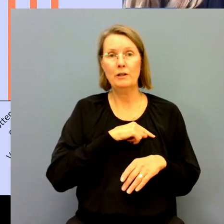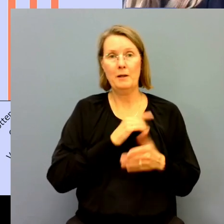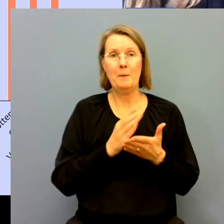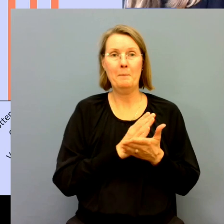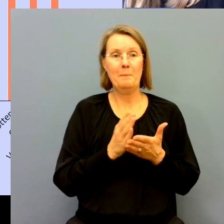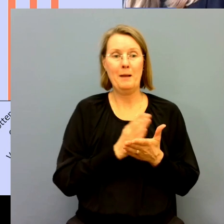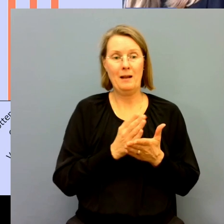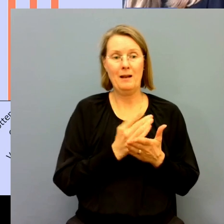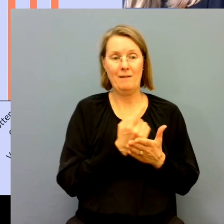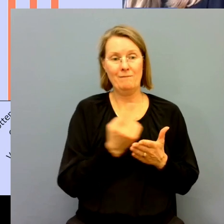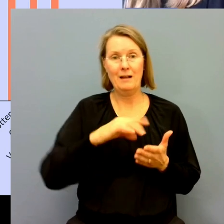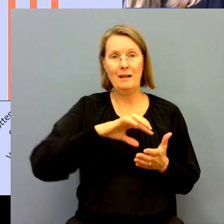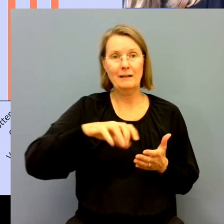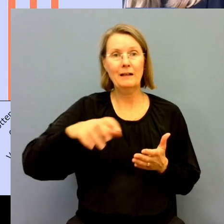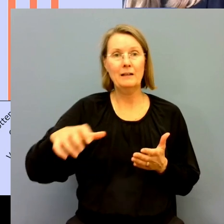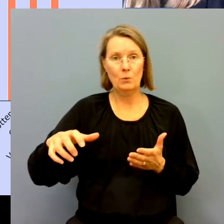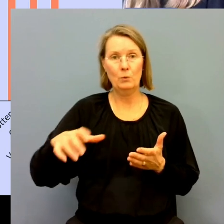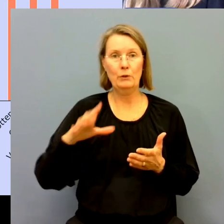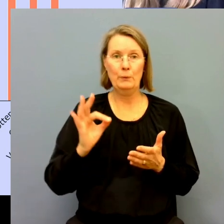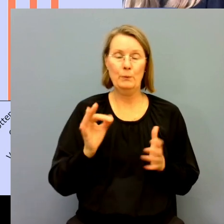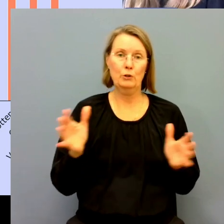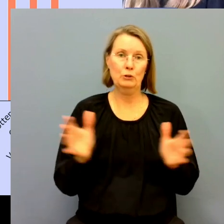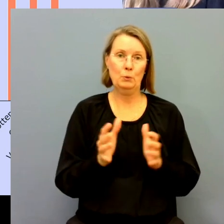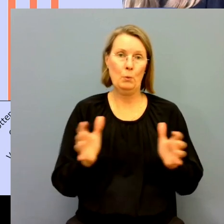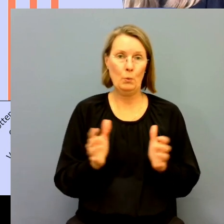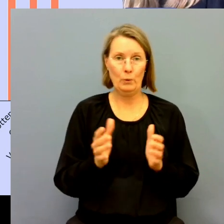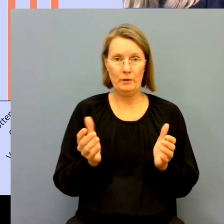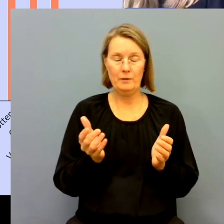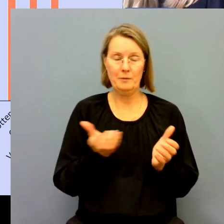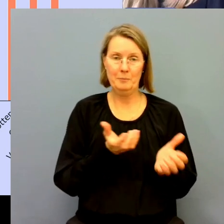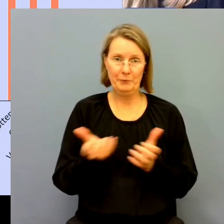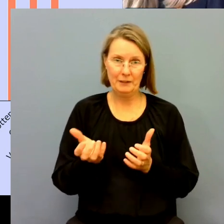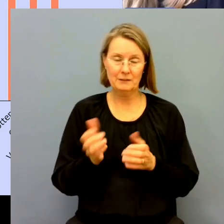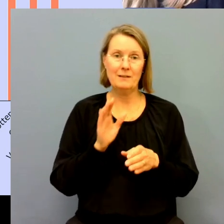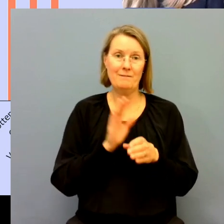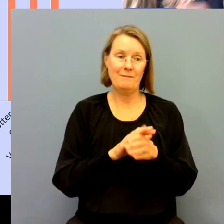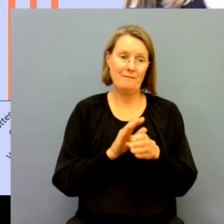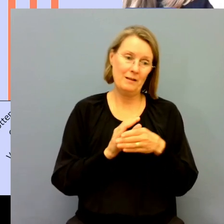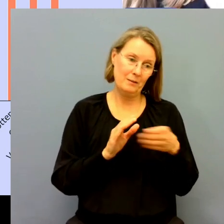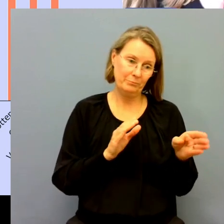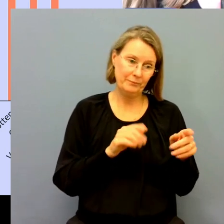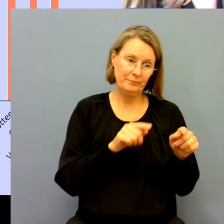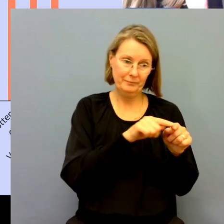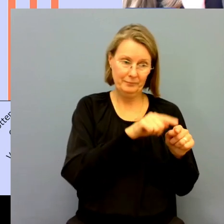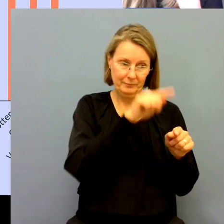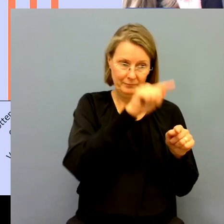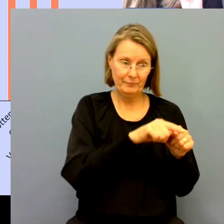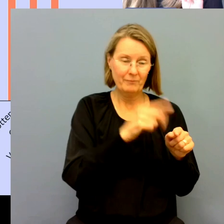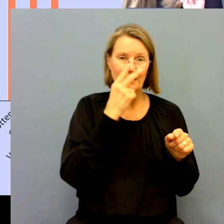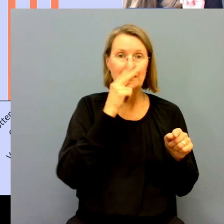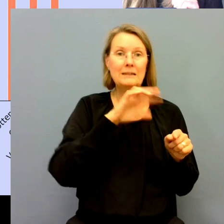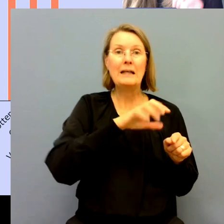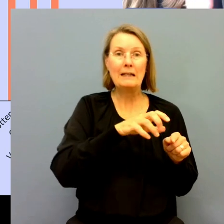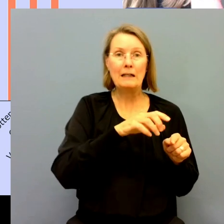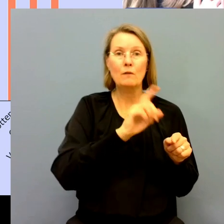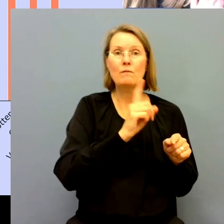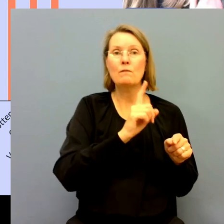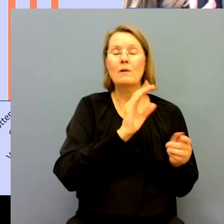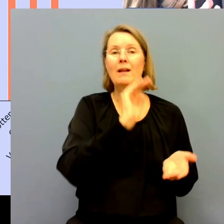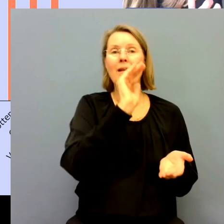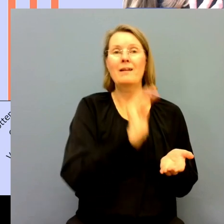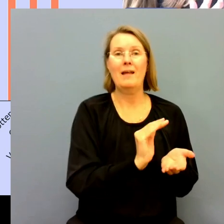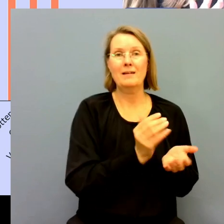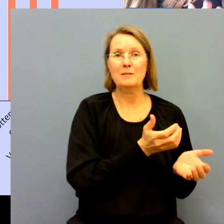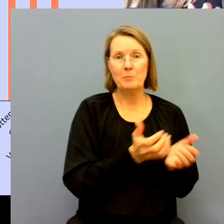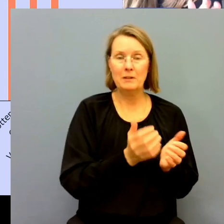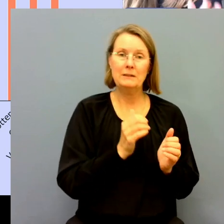regionerna. I hur stor den här bristen är. Längst till vänster så ser ni de regioner där bristen är